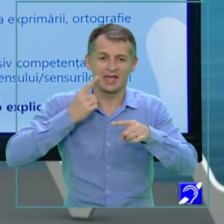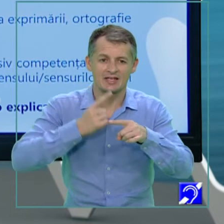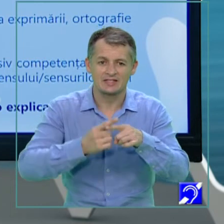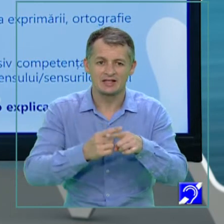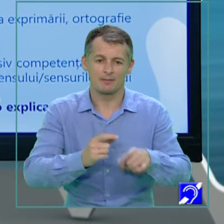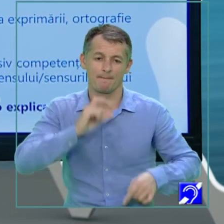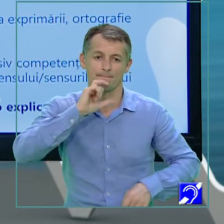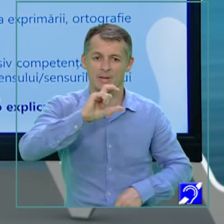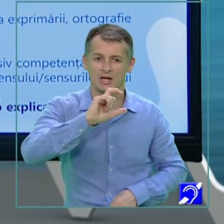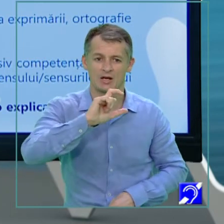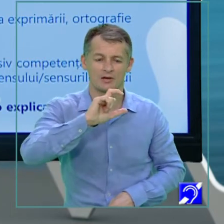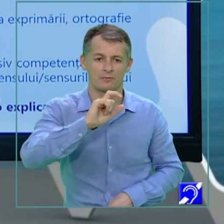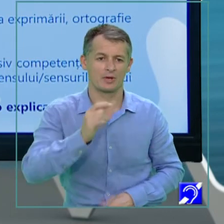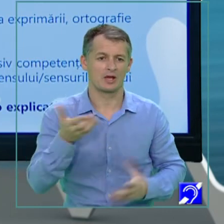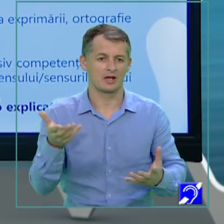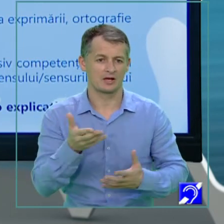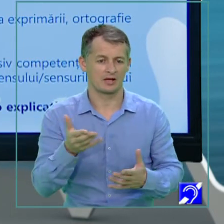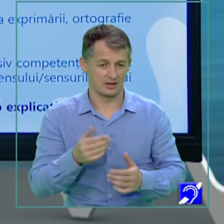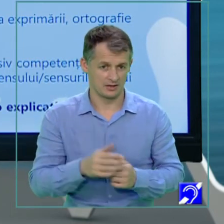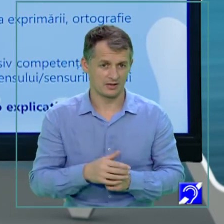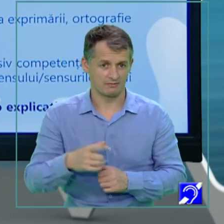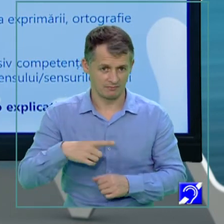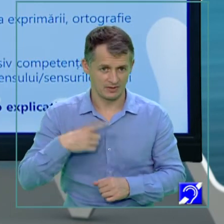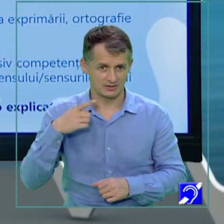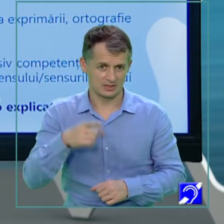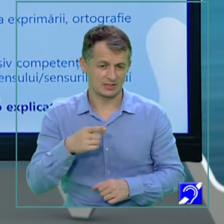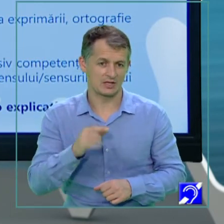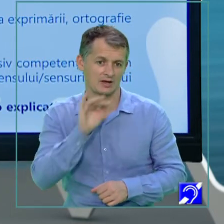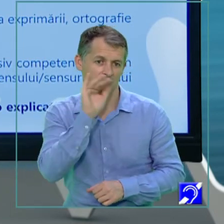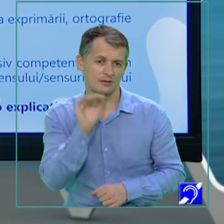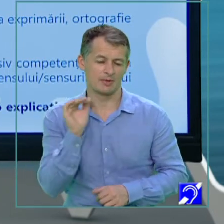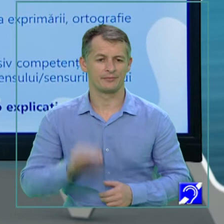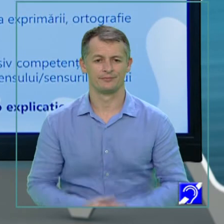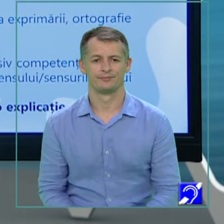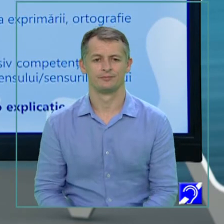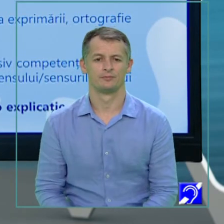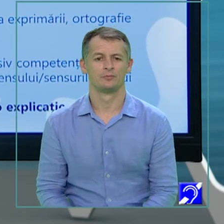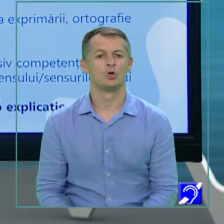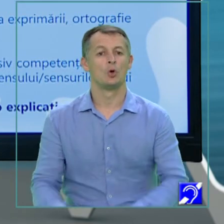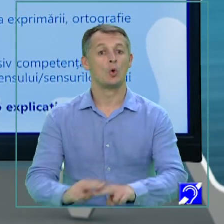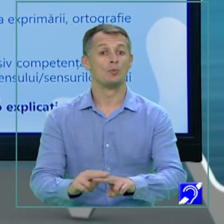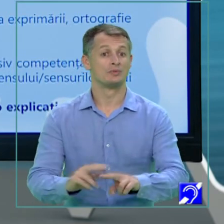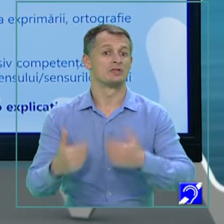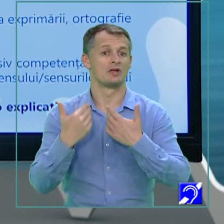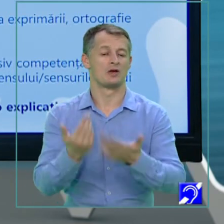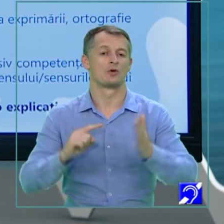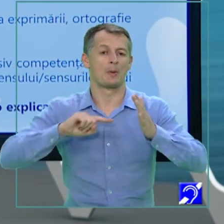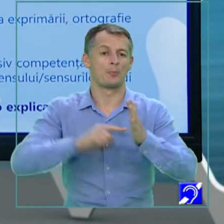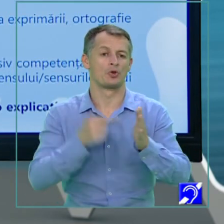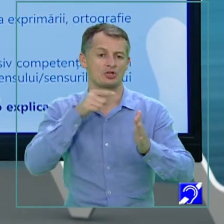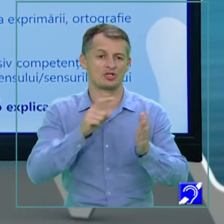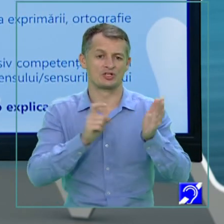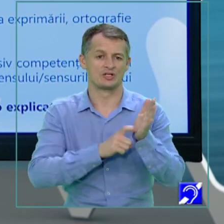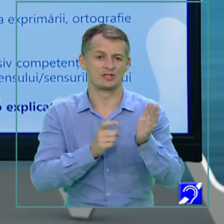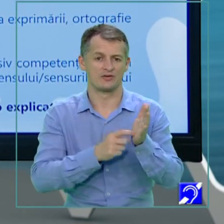paragraful pe care se bazează întrebarea. Cum se acordă punctajul la această cerință?